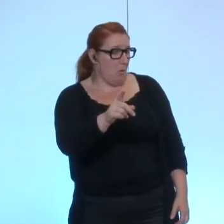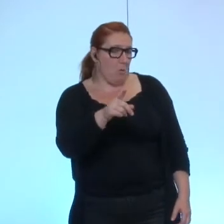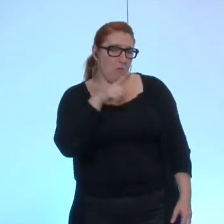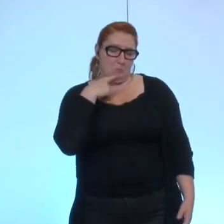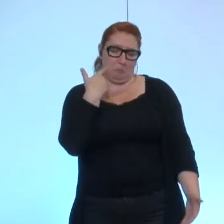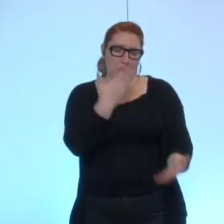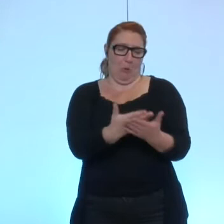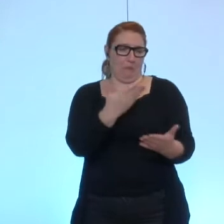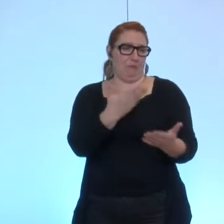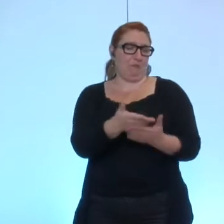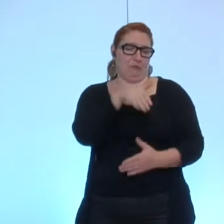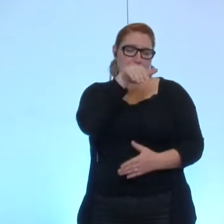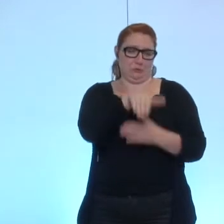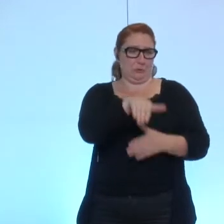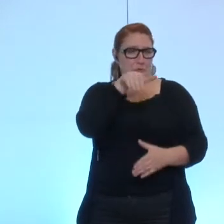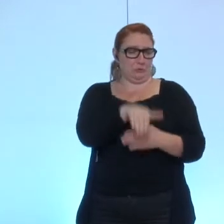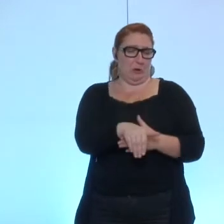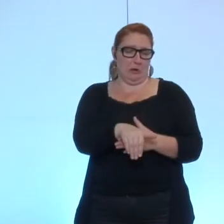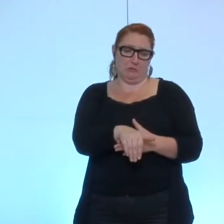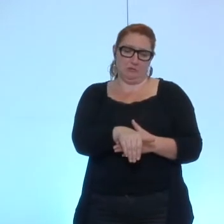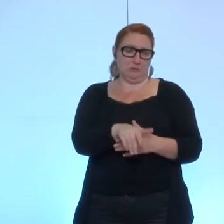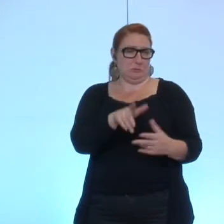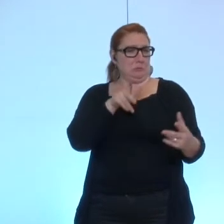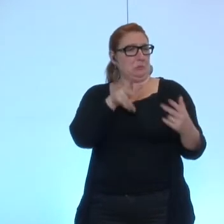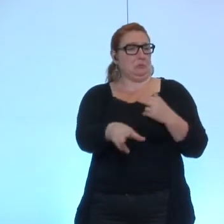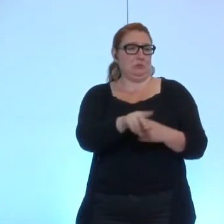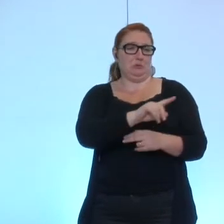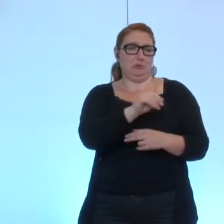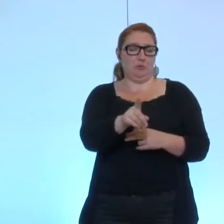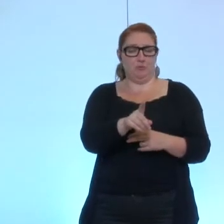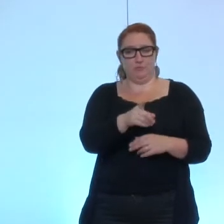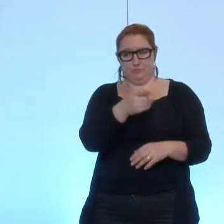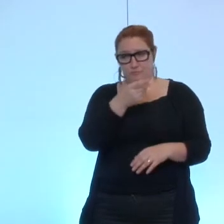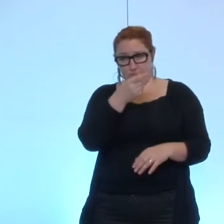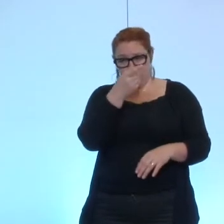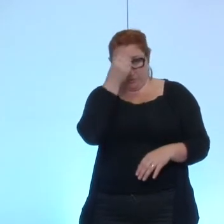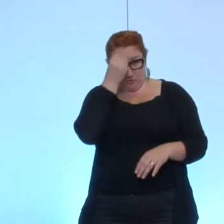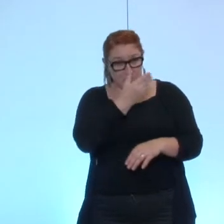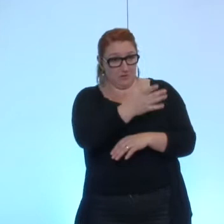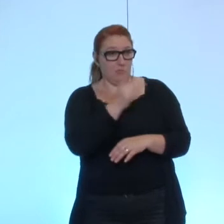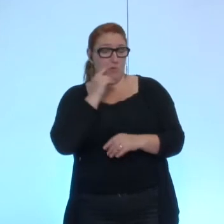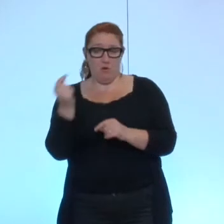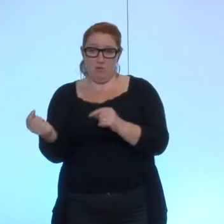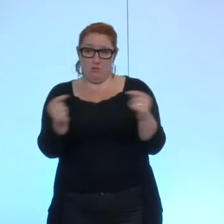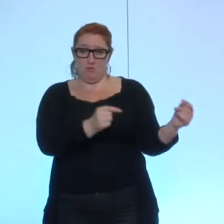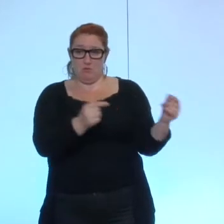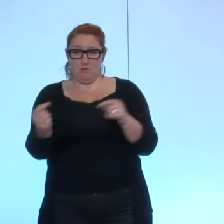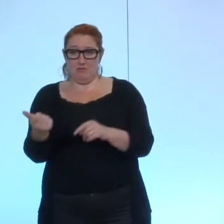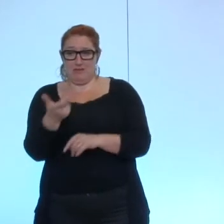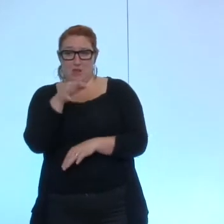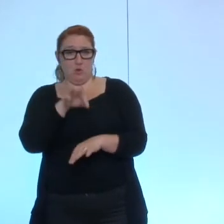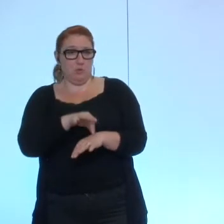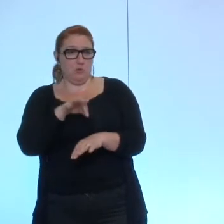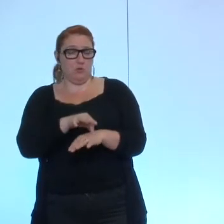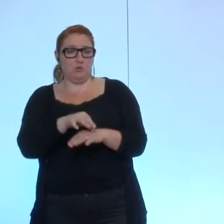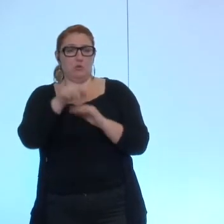ce faisant d'ailleurs je le signale puisque nous en avons débattu il y a quelques minutes il ne respecte pas l'article 21 du